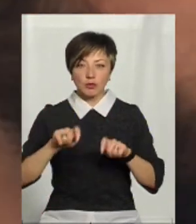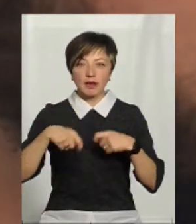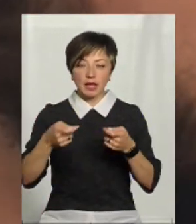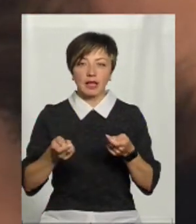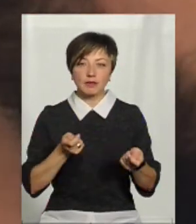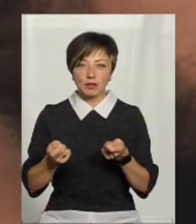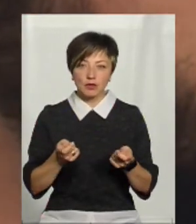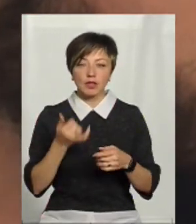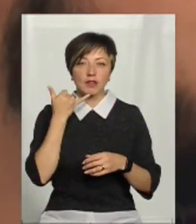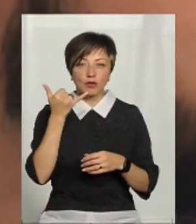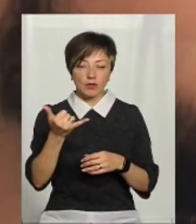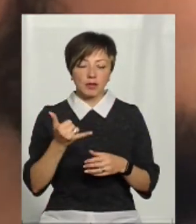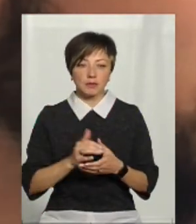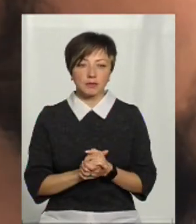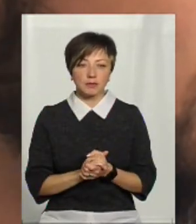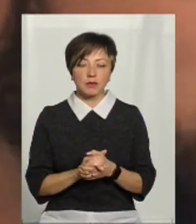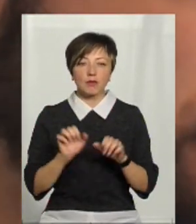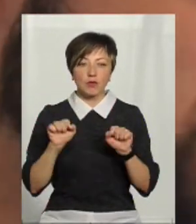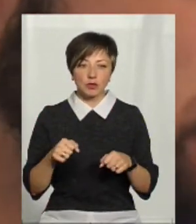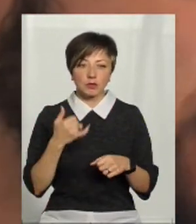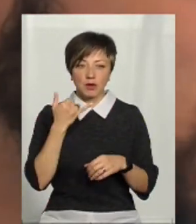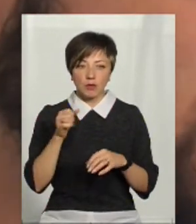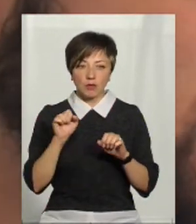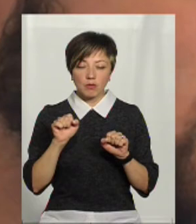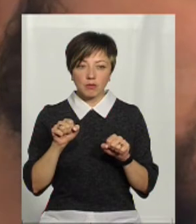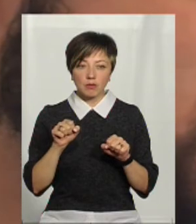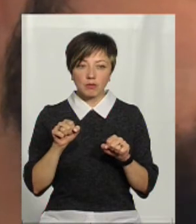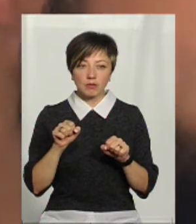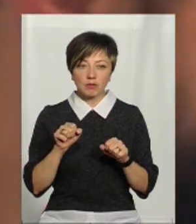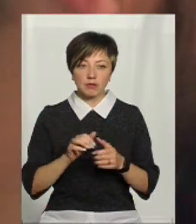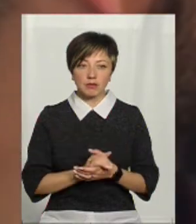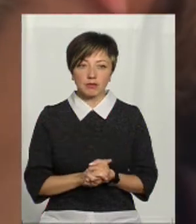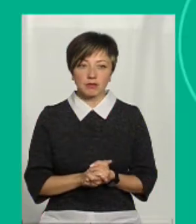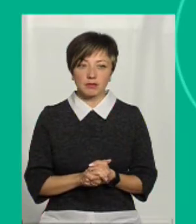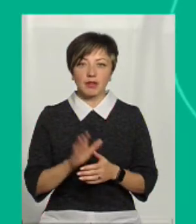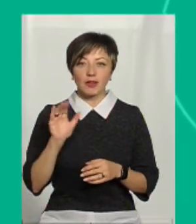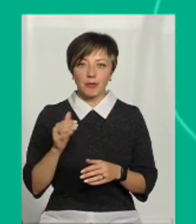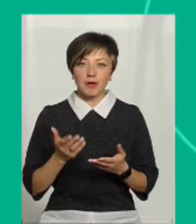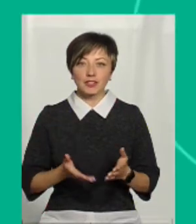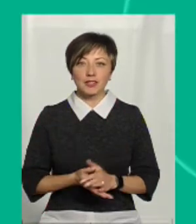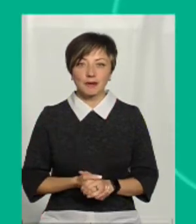керівництву, що ми до нього телефонували? Можемо. Ви можете передати... побачення. До побачення.